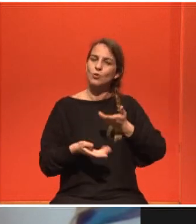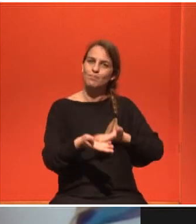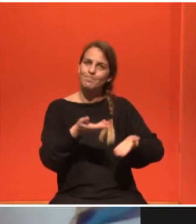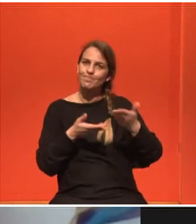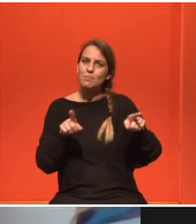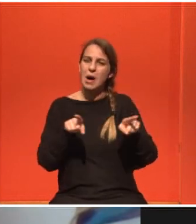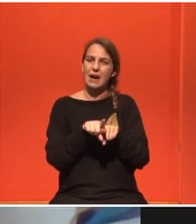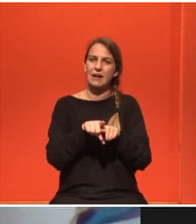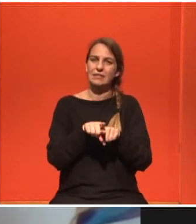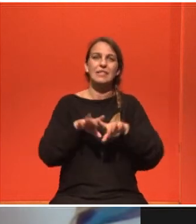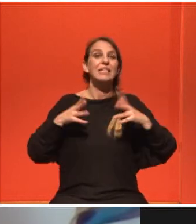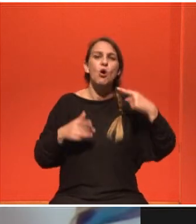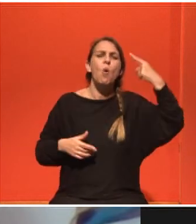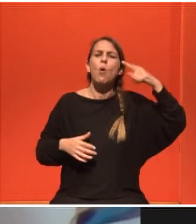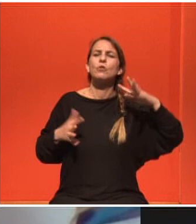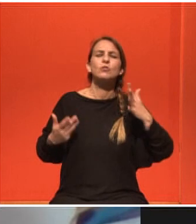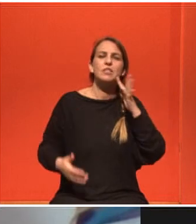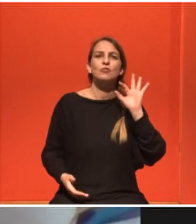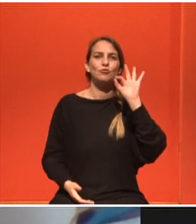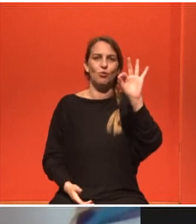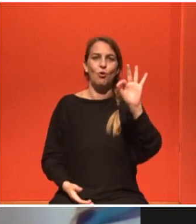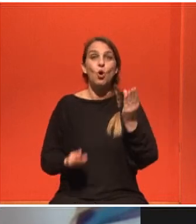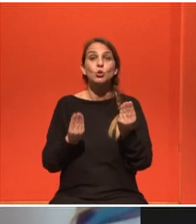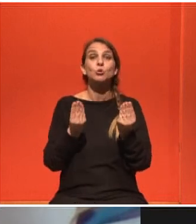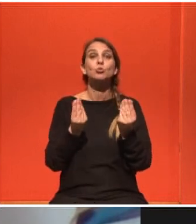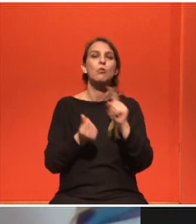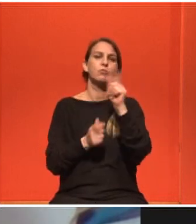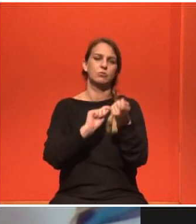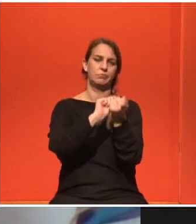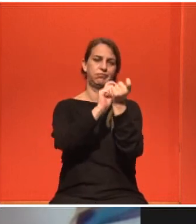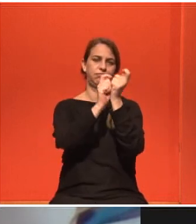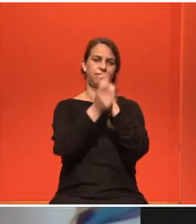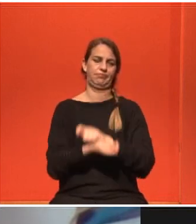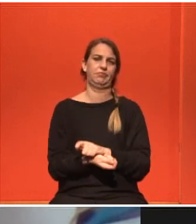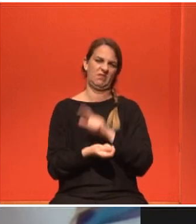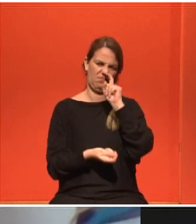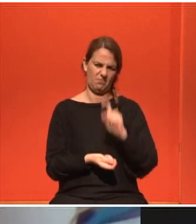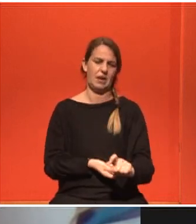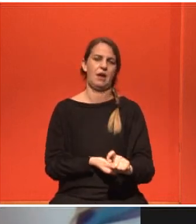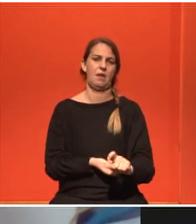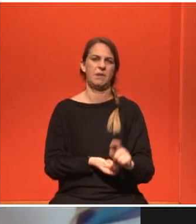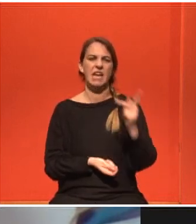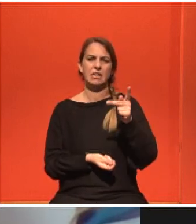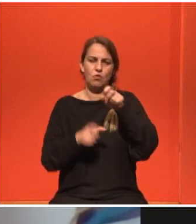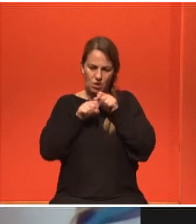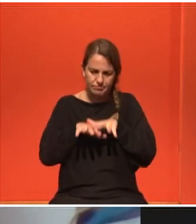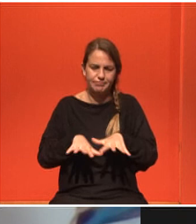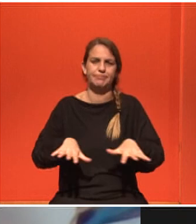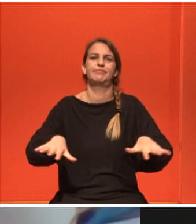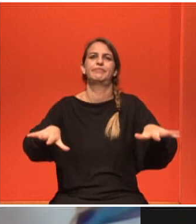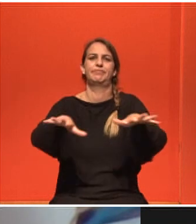να φέρουμε τον τρόπο ζωής και την αλλαγή του τρόπου ζωής μέσα σε αυτό που λέγεται